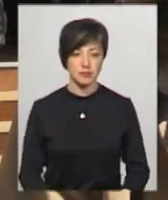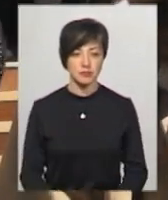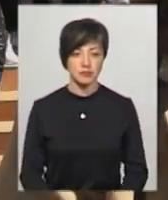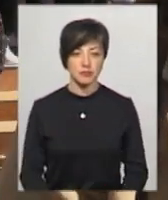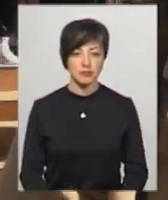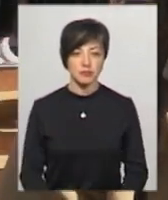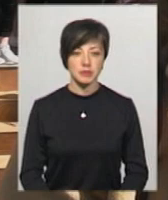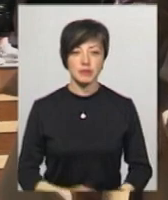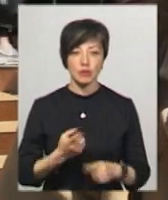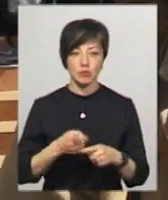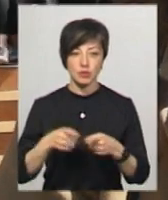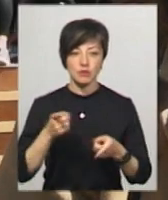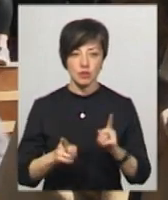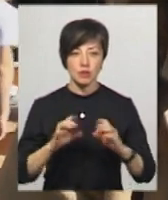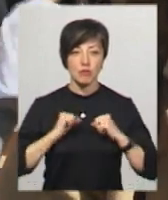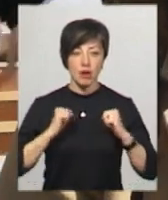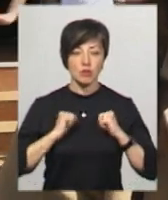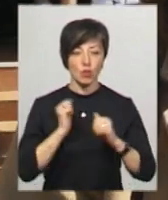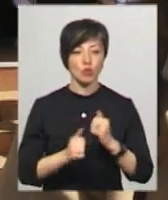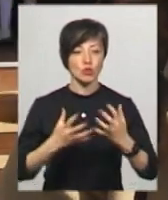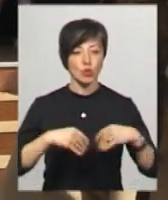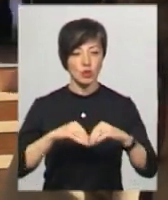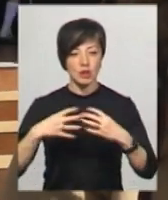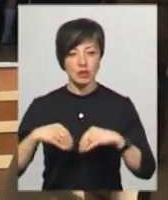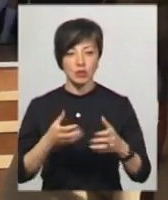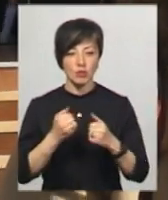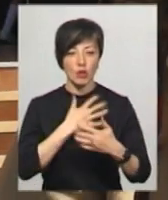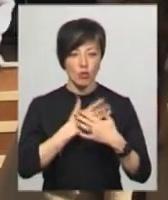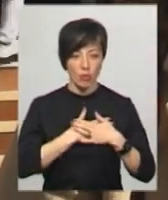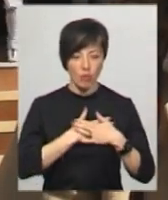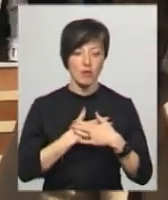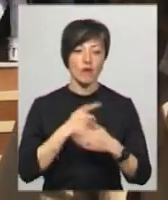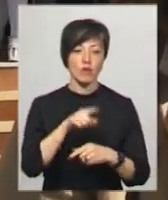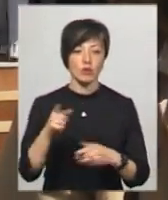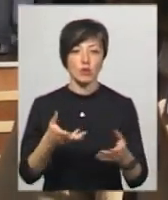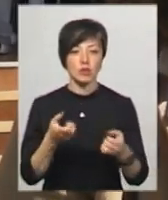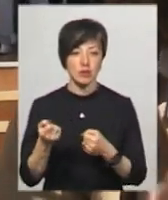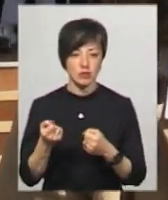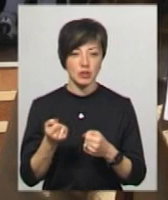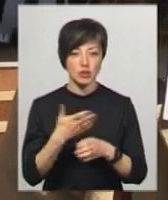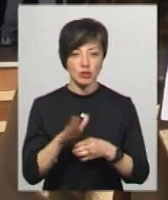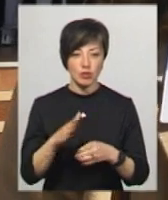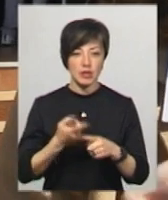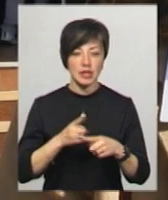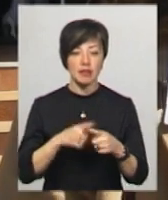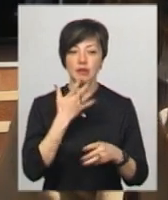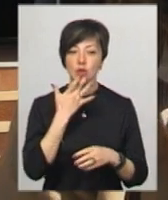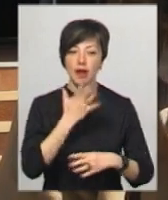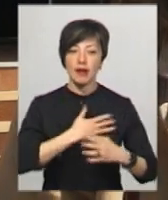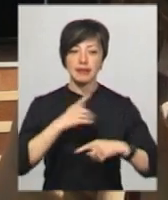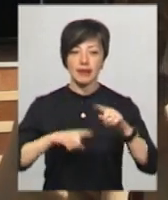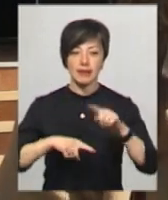області. Тому, звичайно, ми будемо намагатися, щоб в кожній родині вони отримали любов, вони отримали шматочок отих національних